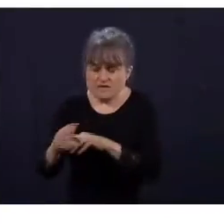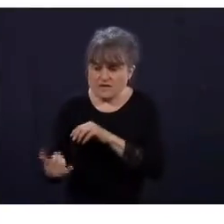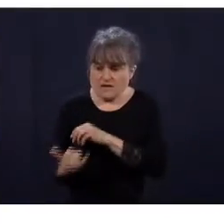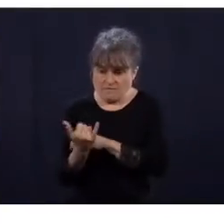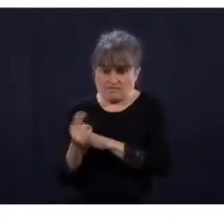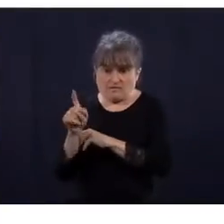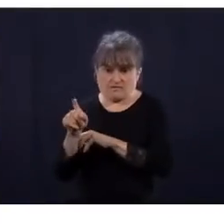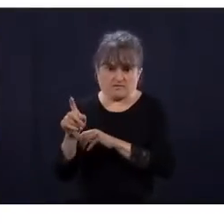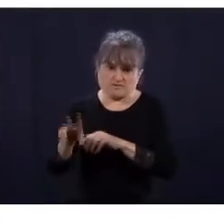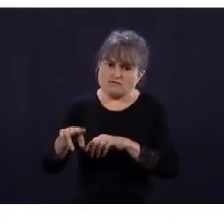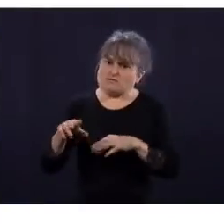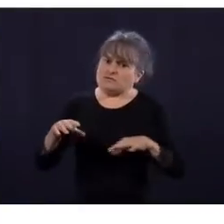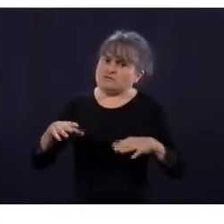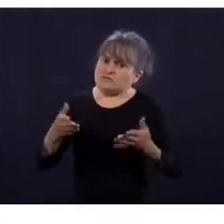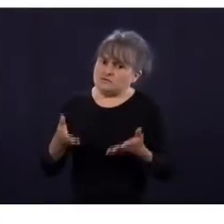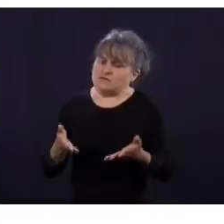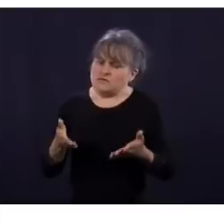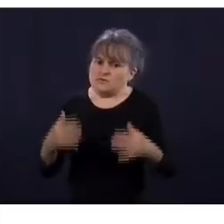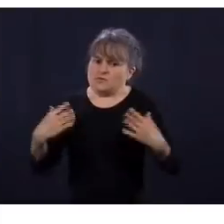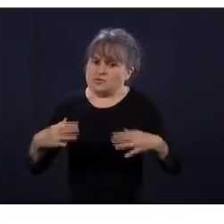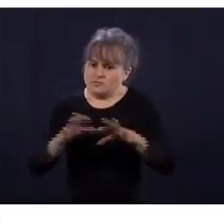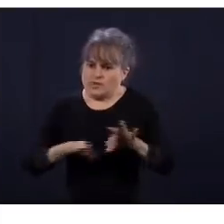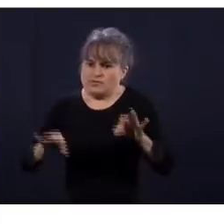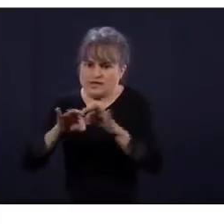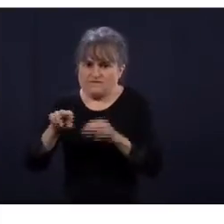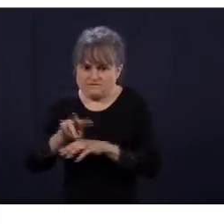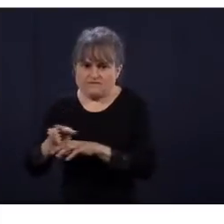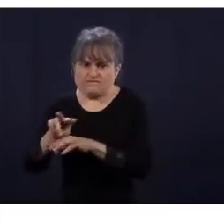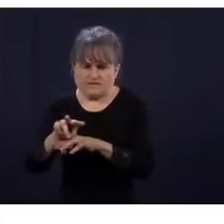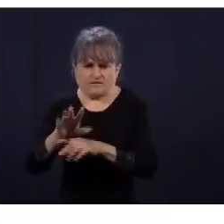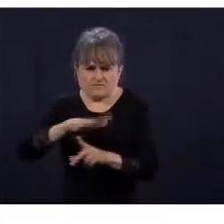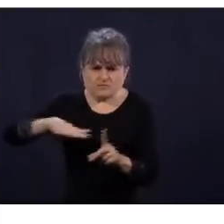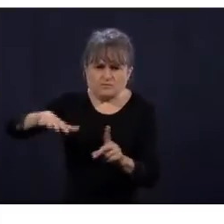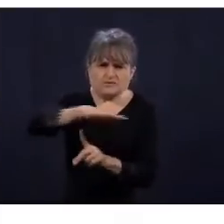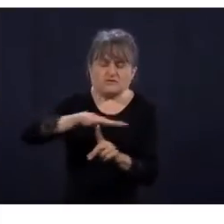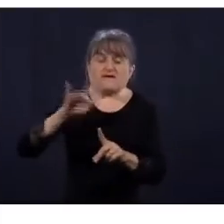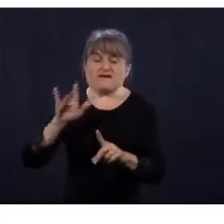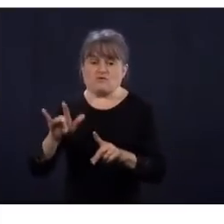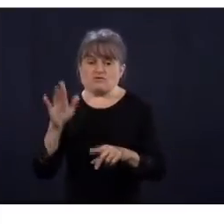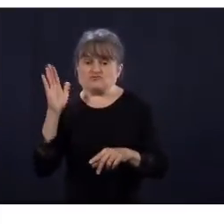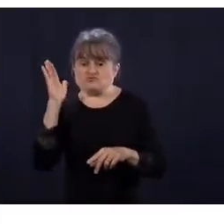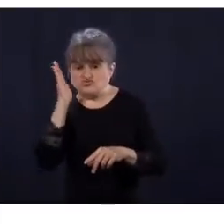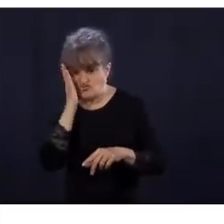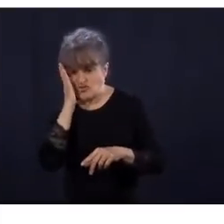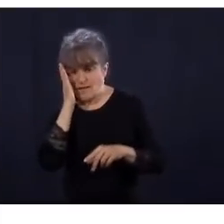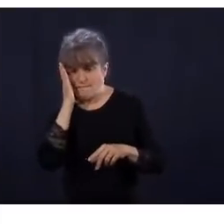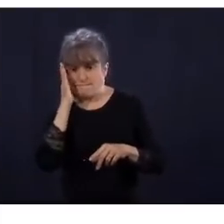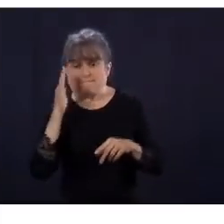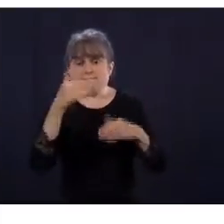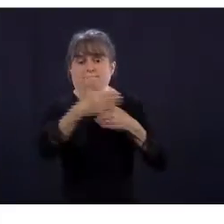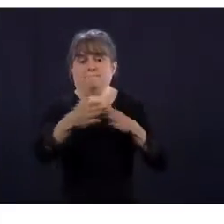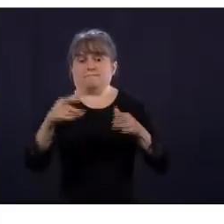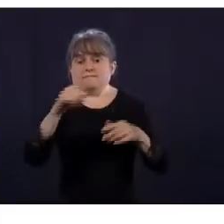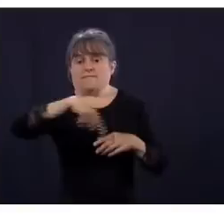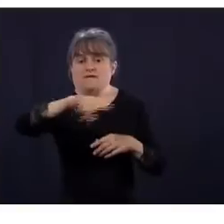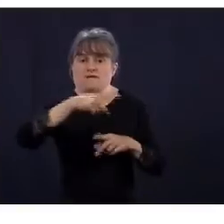que ces règles-là soient resserrées? C'est quand même inquiétant d'entendre une situation comme celle-là.